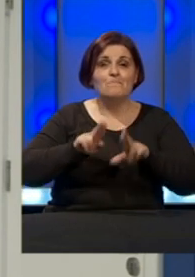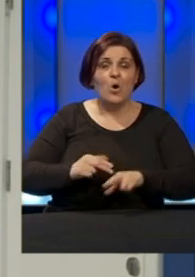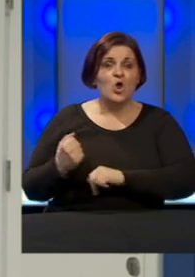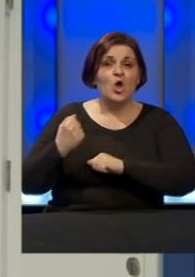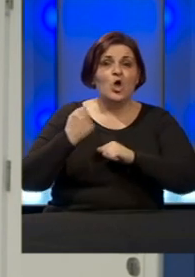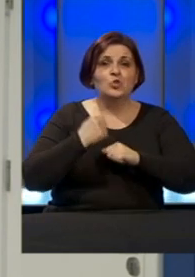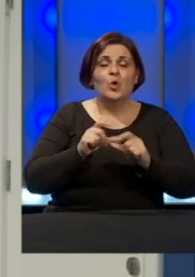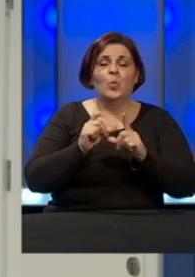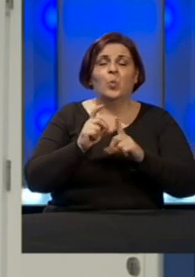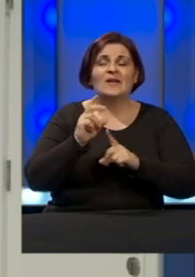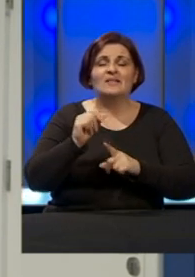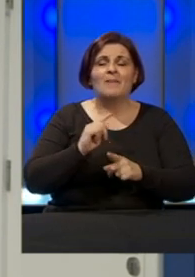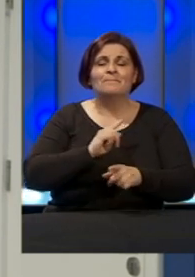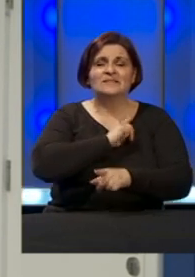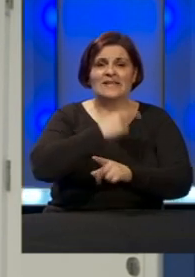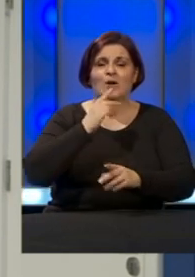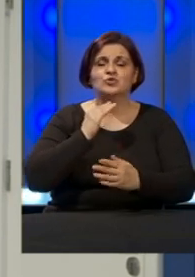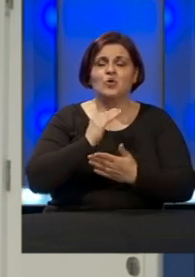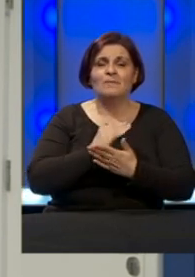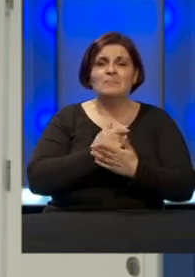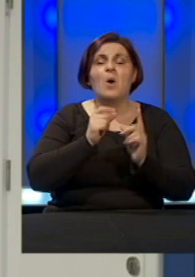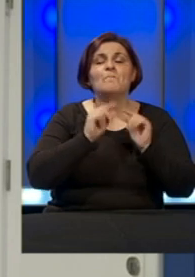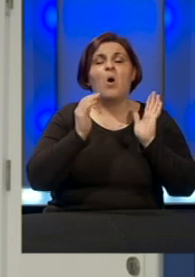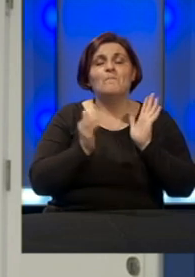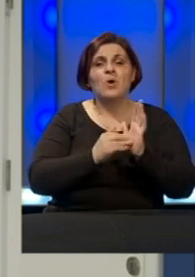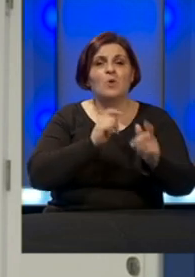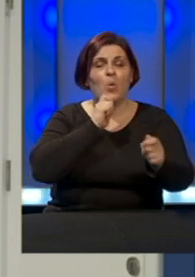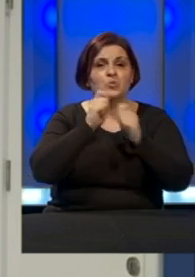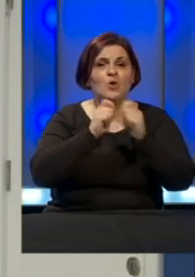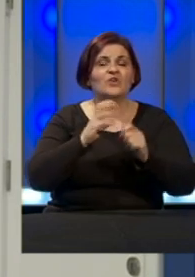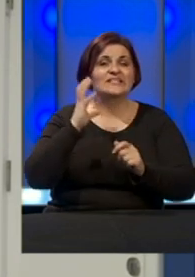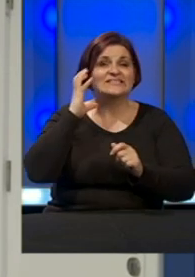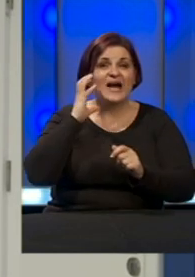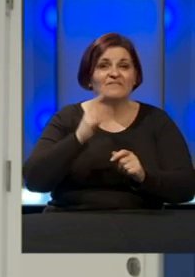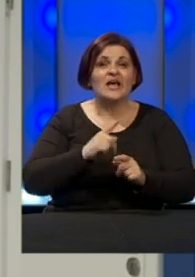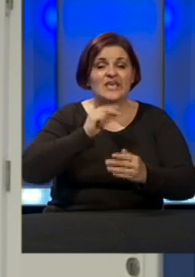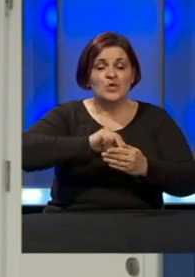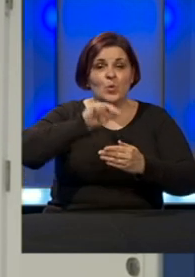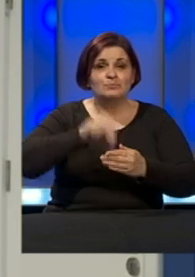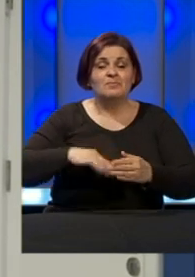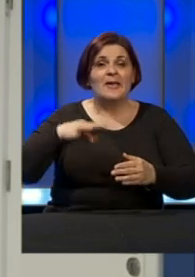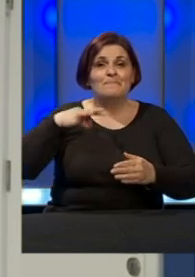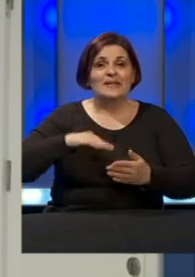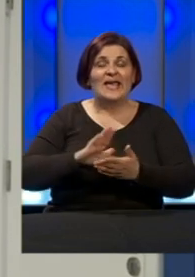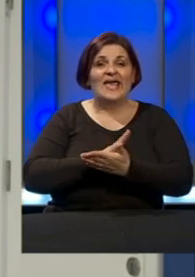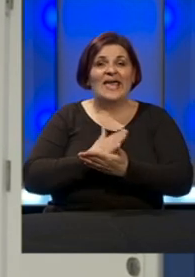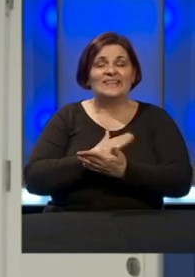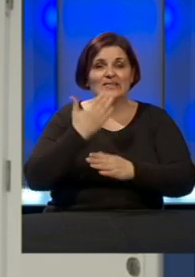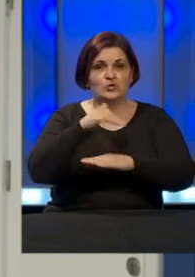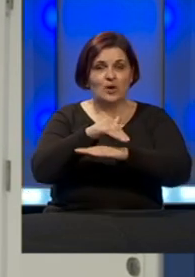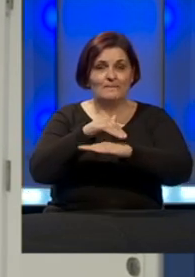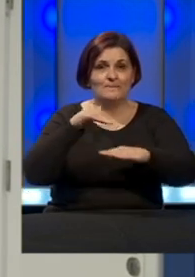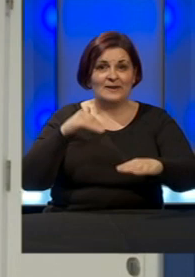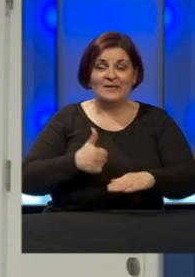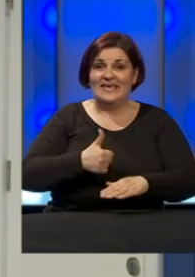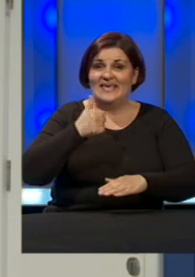donosi uredbe sa zakonskom snagom po potrebi u dogovoru sa vladom i uz potpis predsjednika Entitetskog parlamenta.